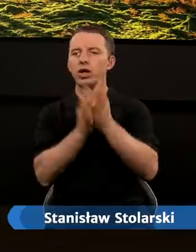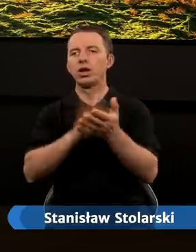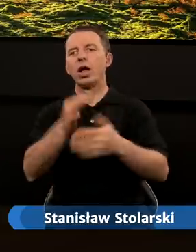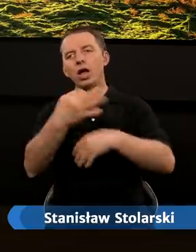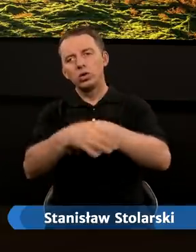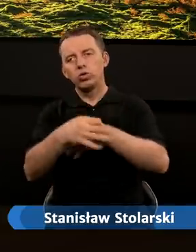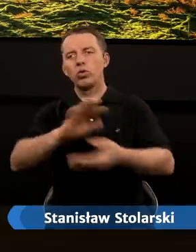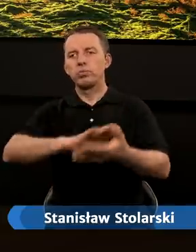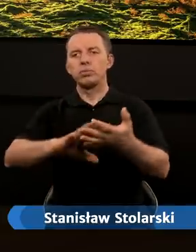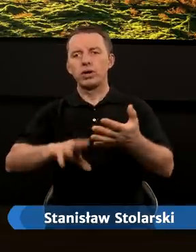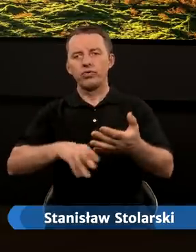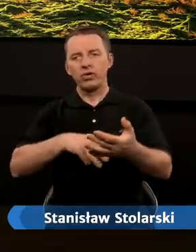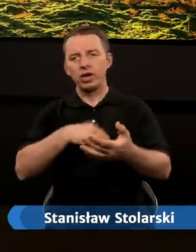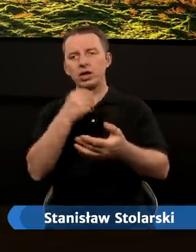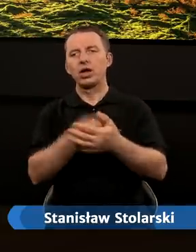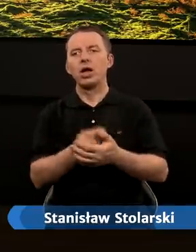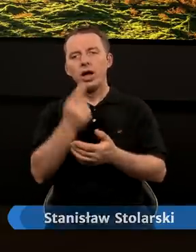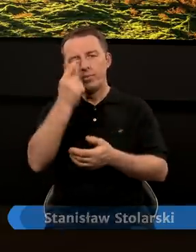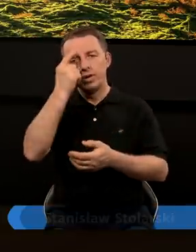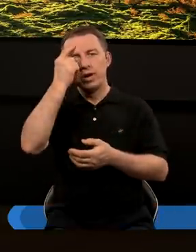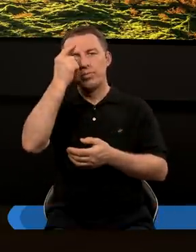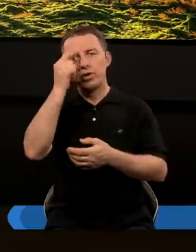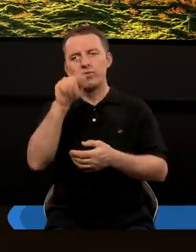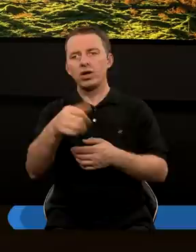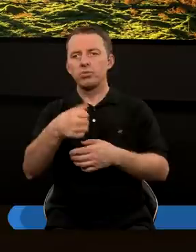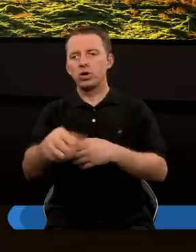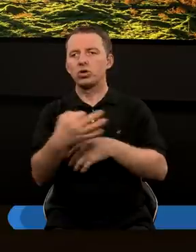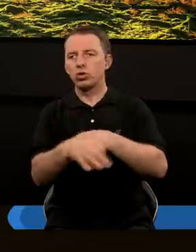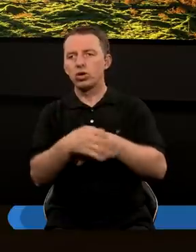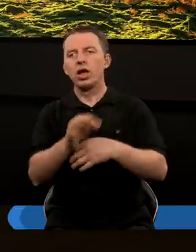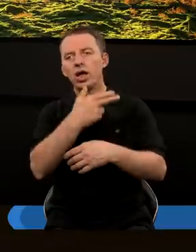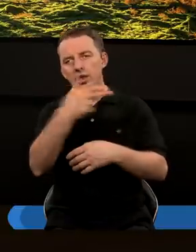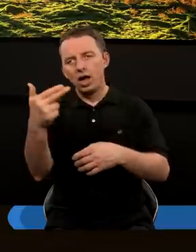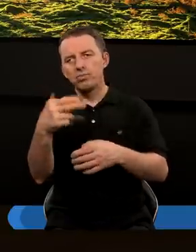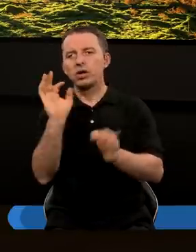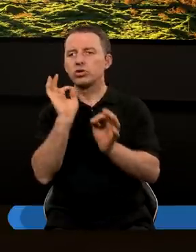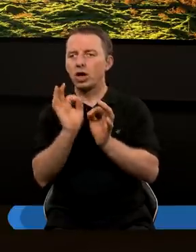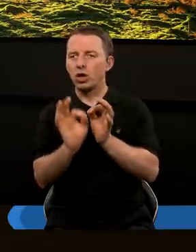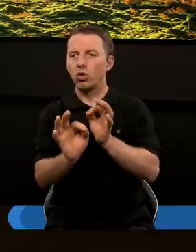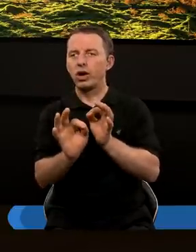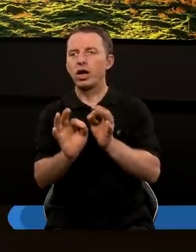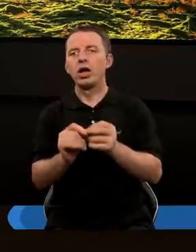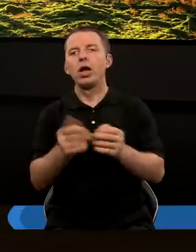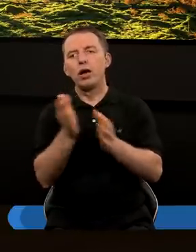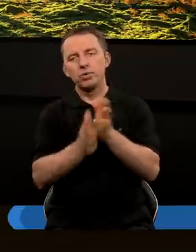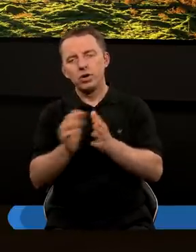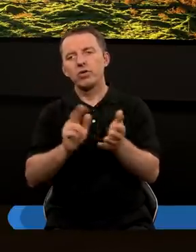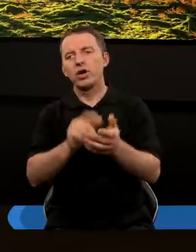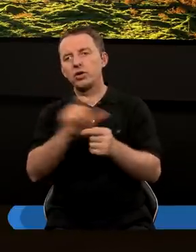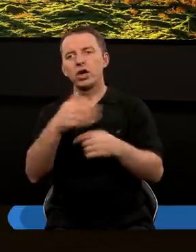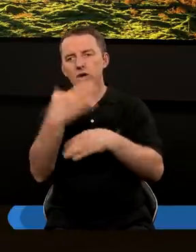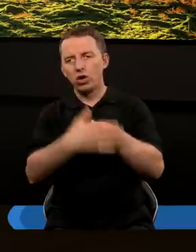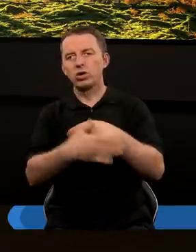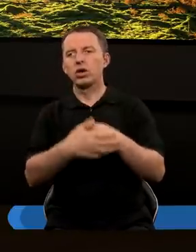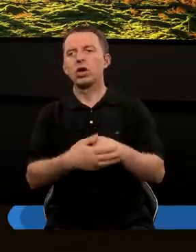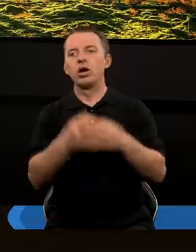studium Pisma Świętego. Przypomnę, że w tym sezonie studiujemy temat szczególny, przygotowanie na czas końca,